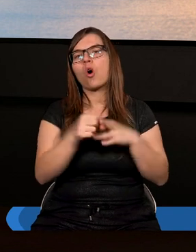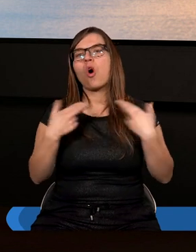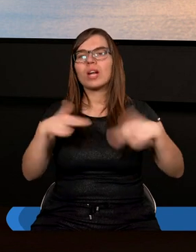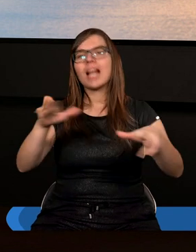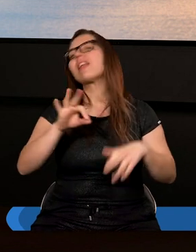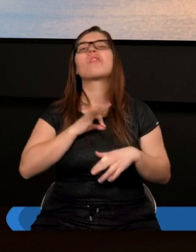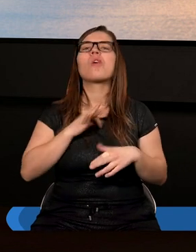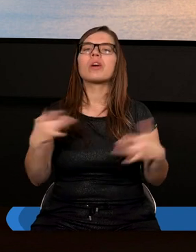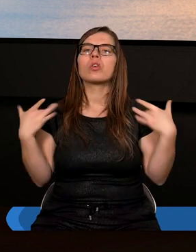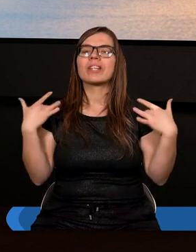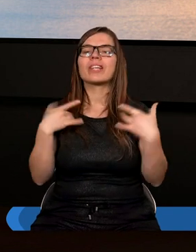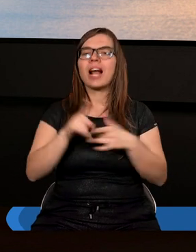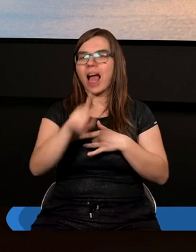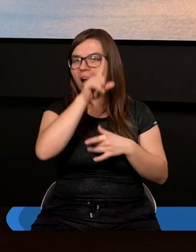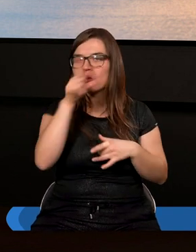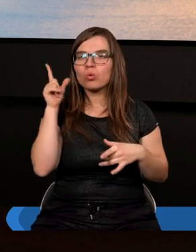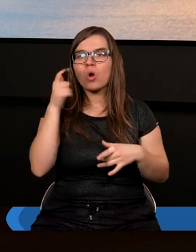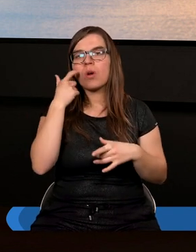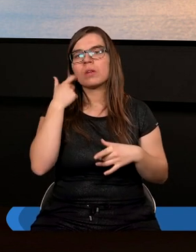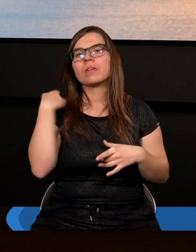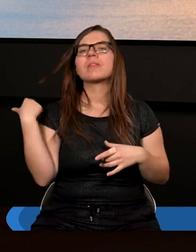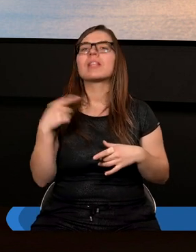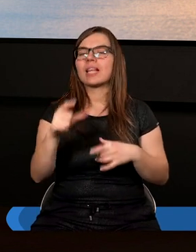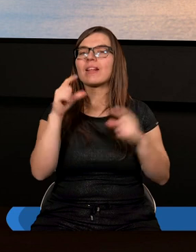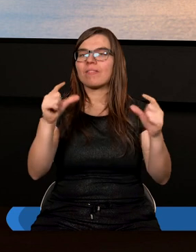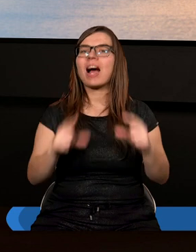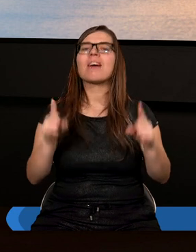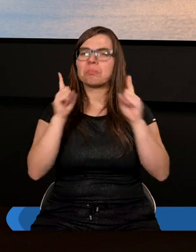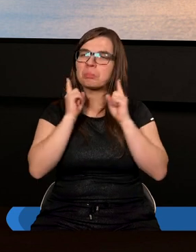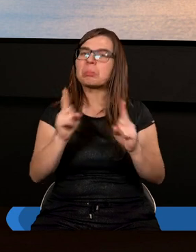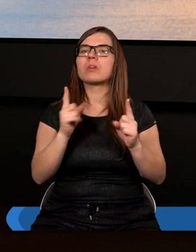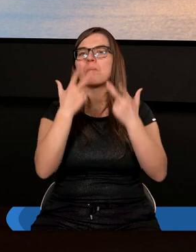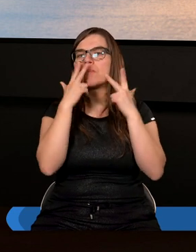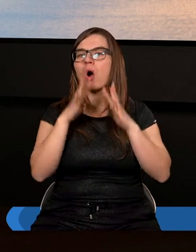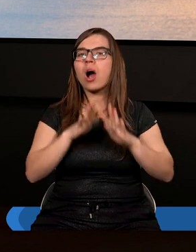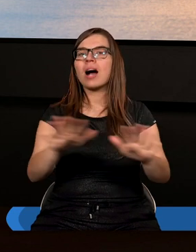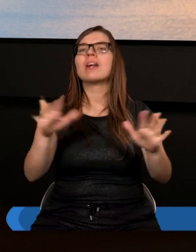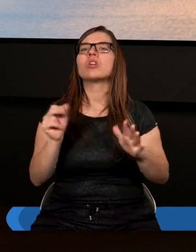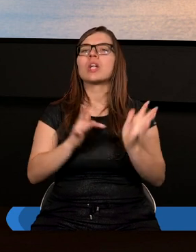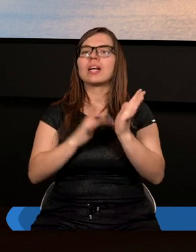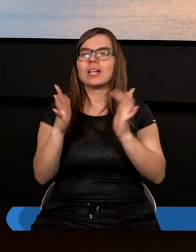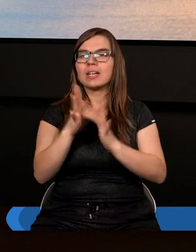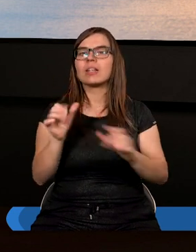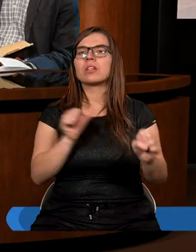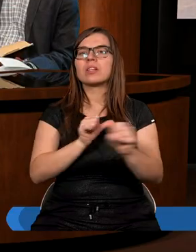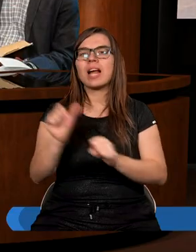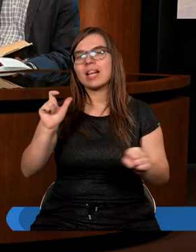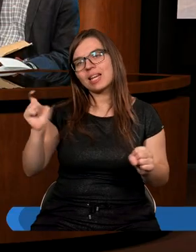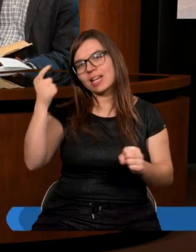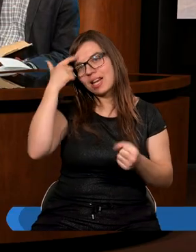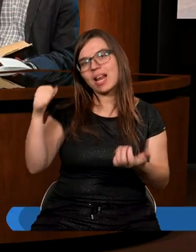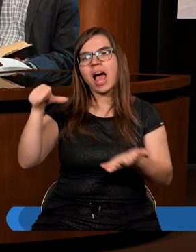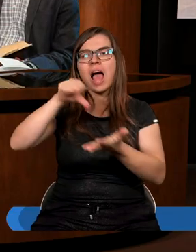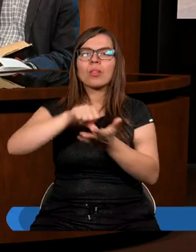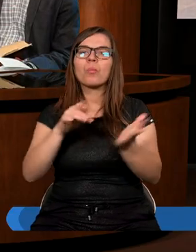swojego życia dla ludzkości. Ten fragment rzeczywiście pokazuje, że Chrystus jest w centrum